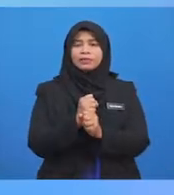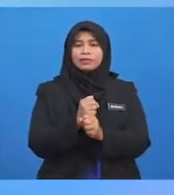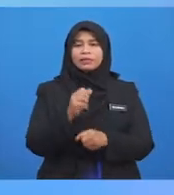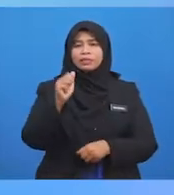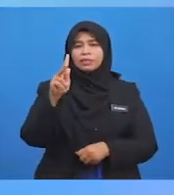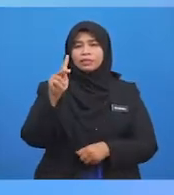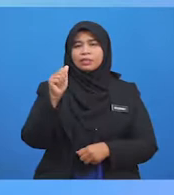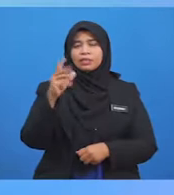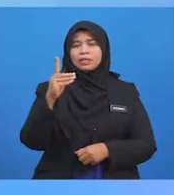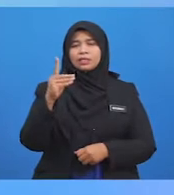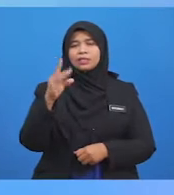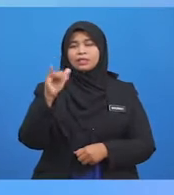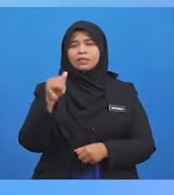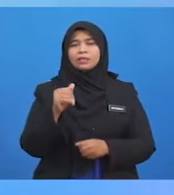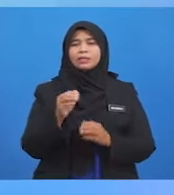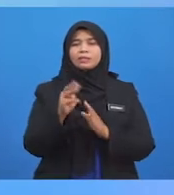Akad